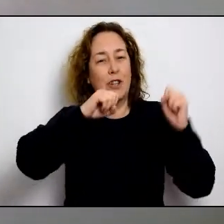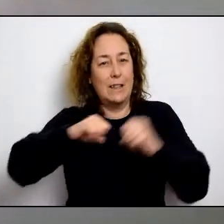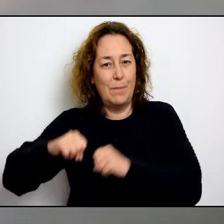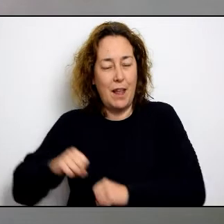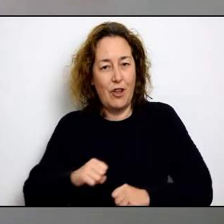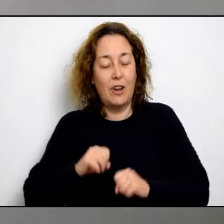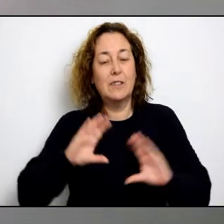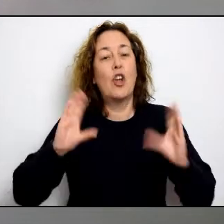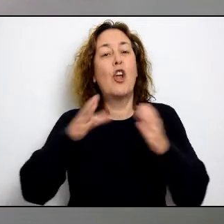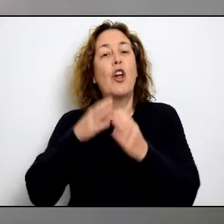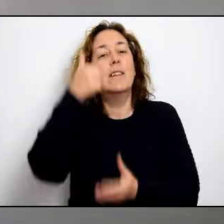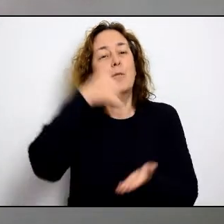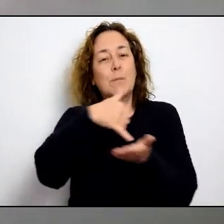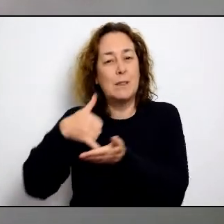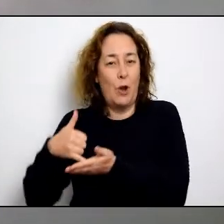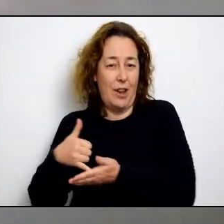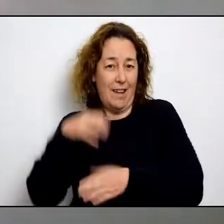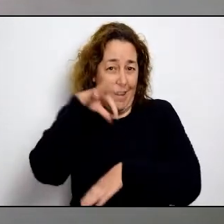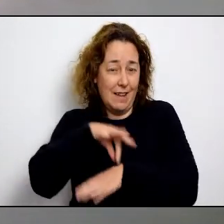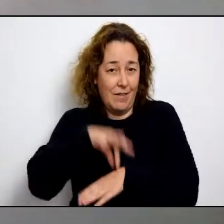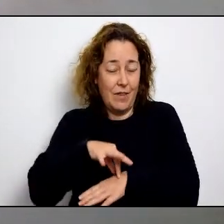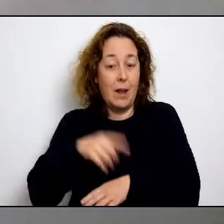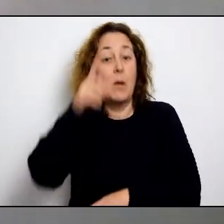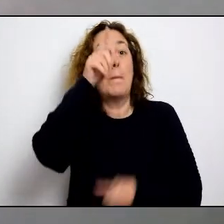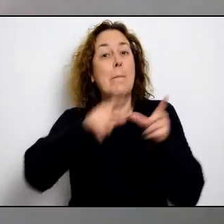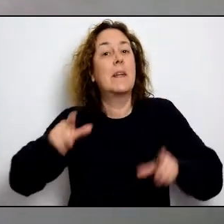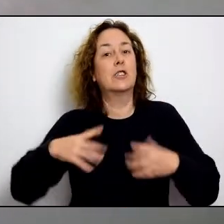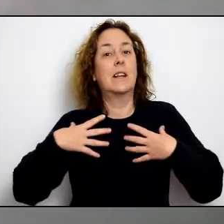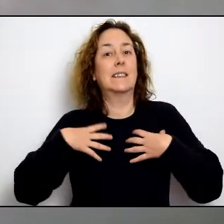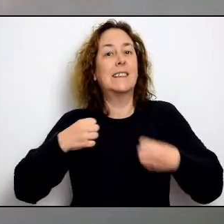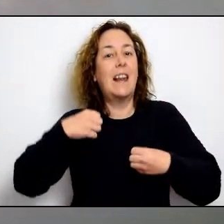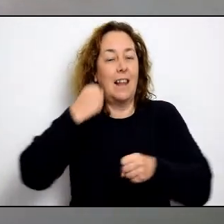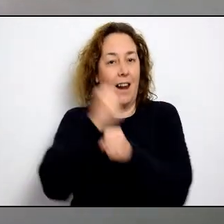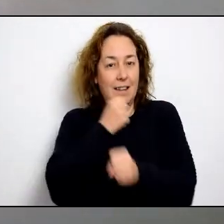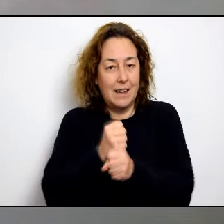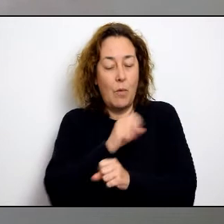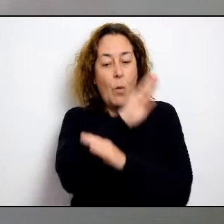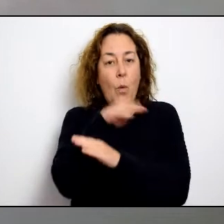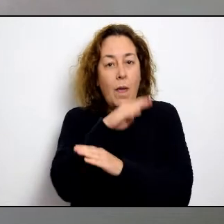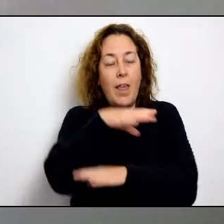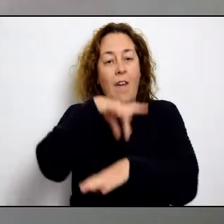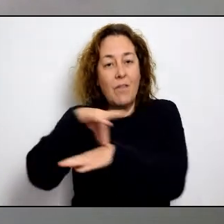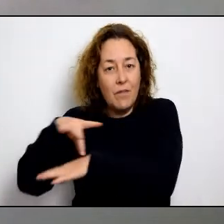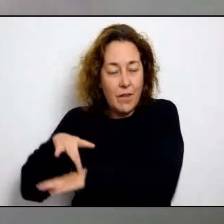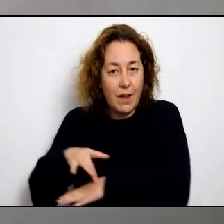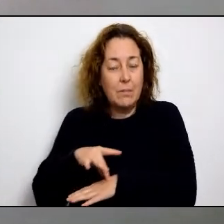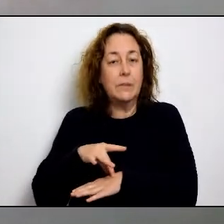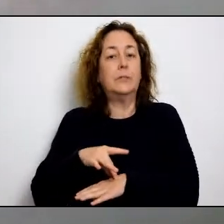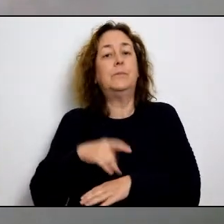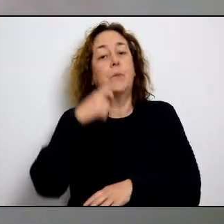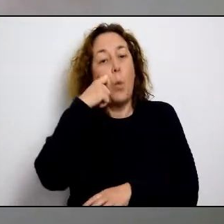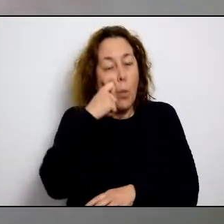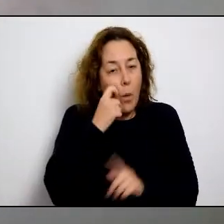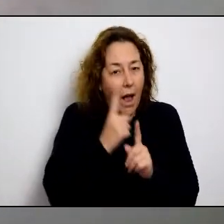tenim de saber que el que estem fent repercuteix en el benestar dels nostres majors, d'aquells col·lectius més vulnerables en aquesta epidèmia, dels